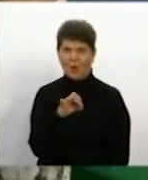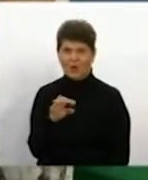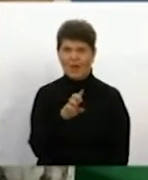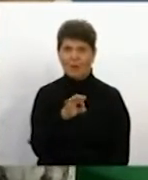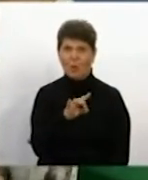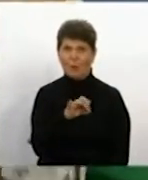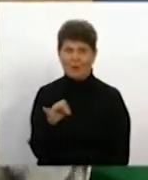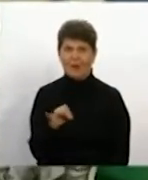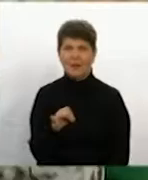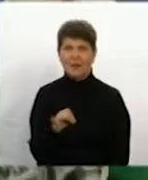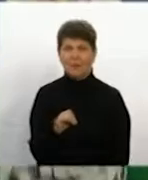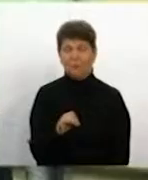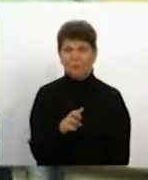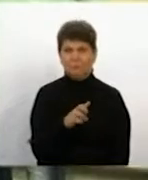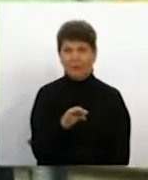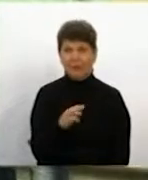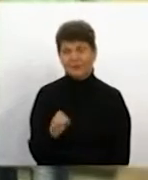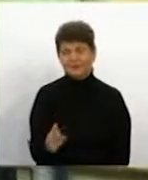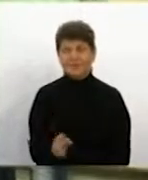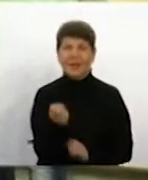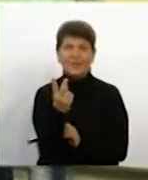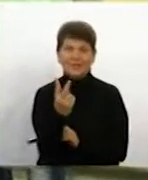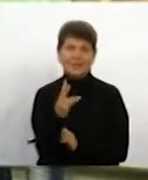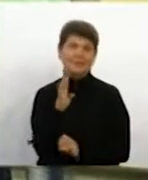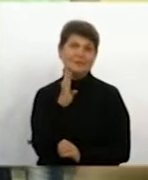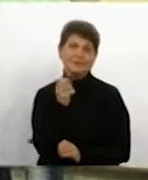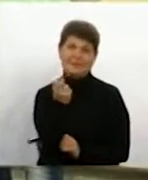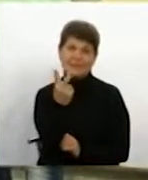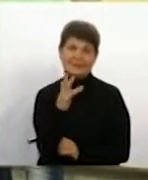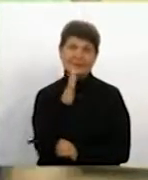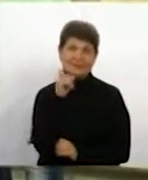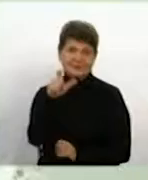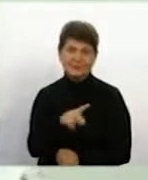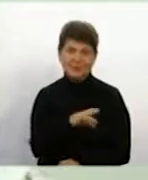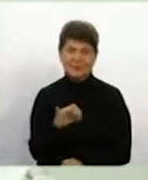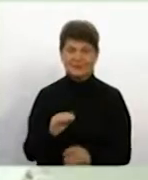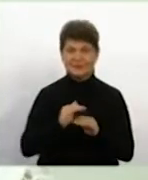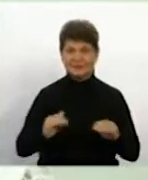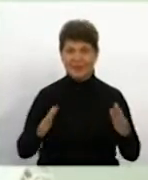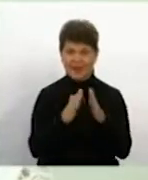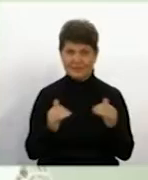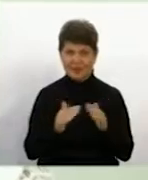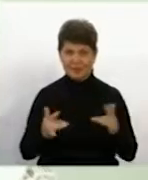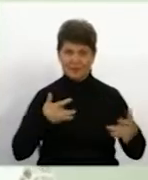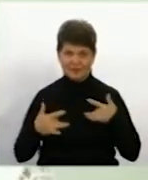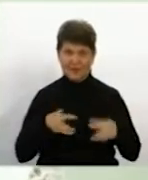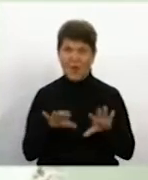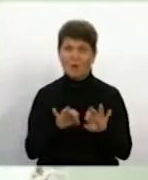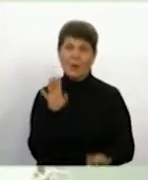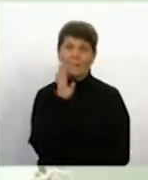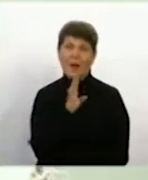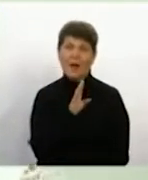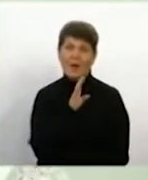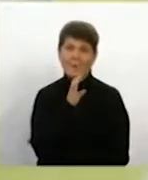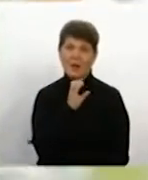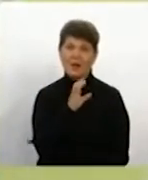брати торби. 13-вічна Ліза вперше вийшла на сцену у дитячому таборі, розповідає мама Світлана. Окрім